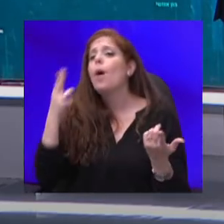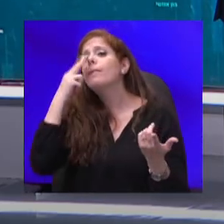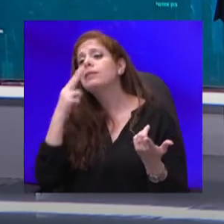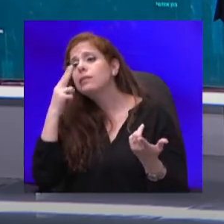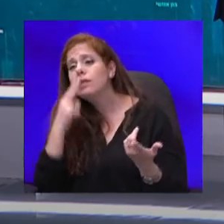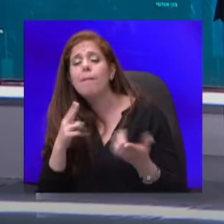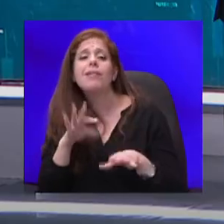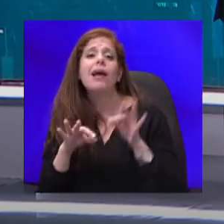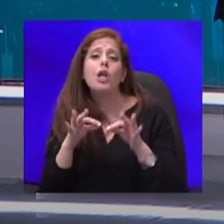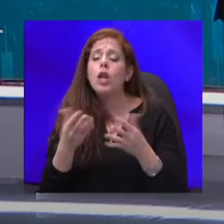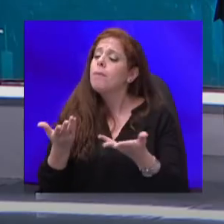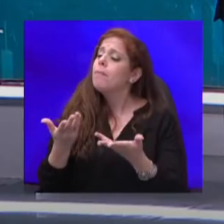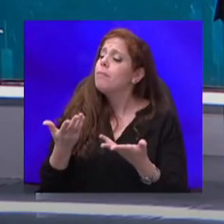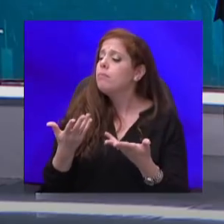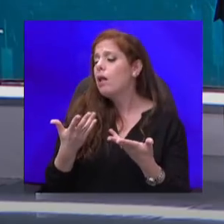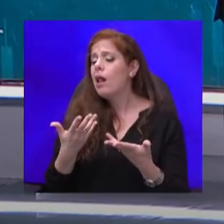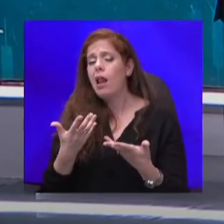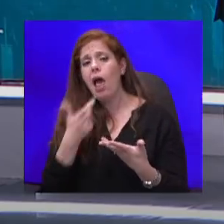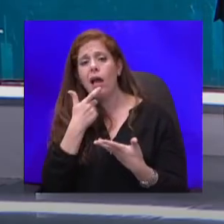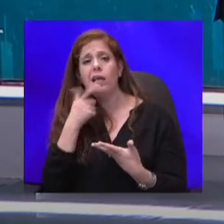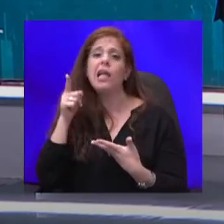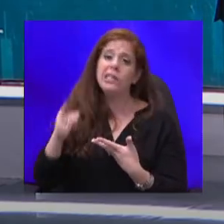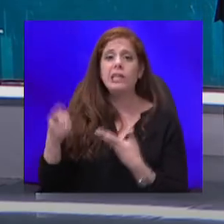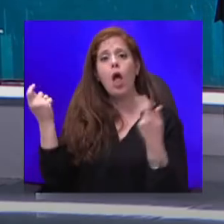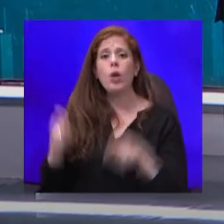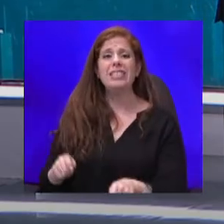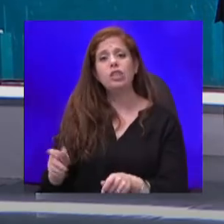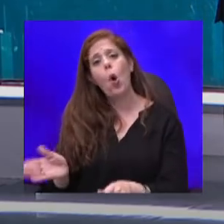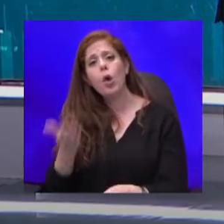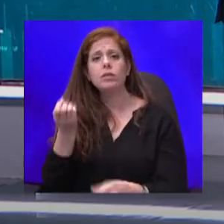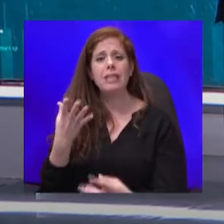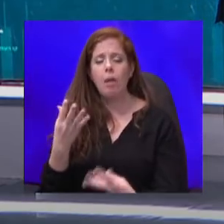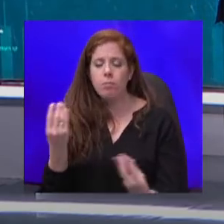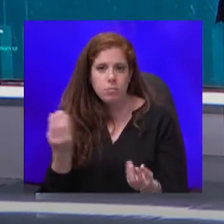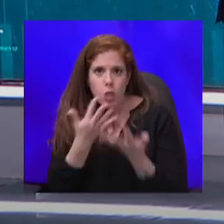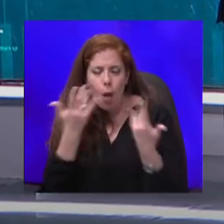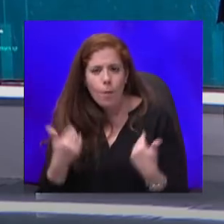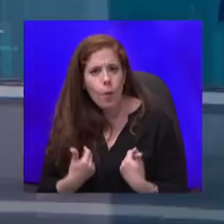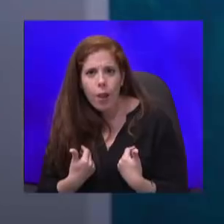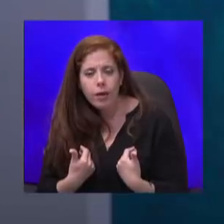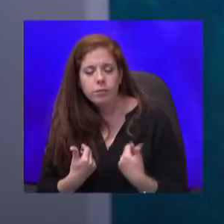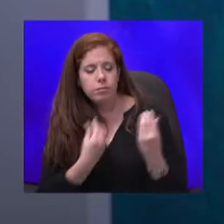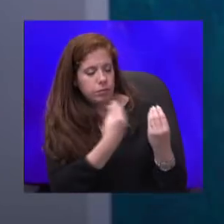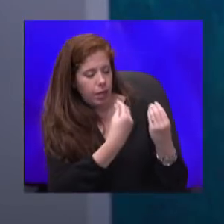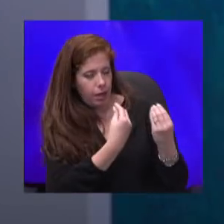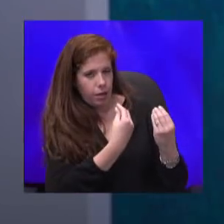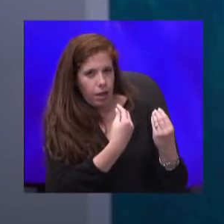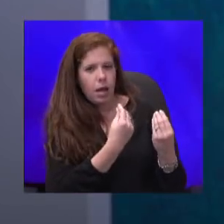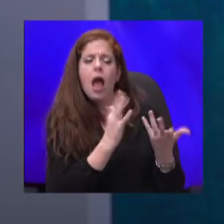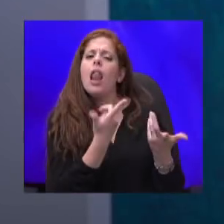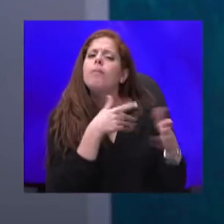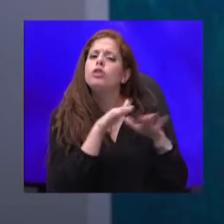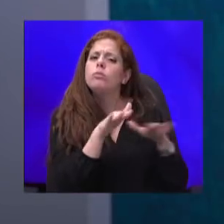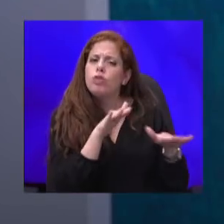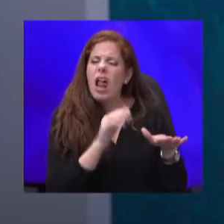סעיר להזזל, או כמשהו אחר שלא ברור לי. רגע, שנייה, שנייה, למה של הממשלה, לשרי הממשלה, יהיה